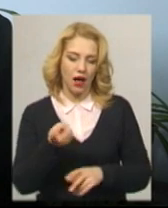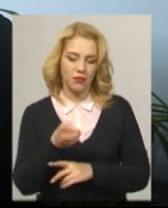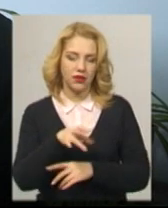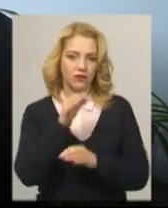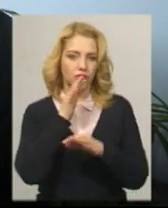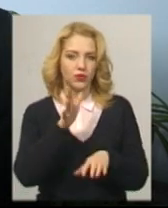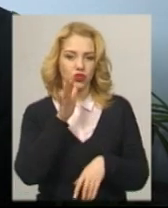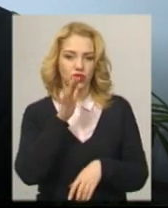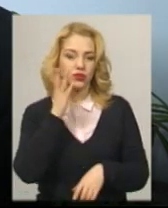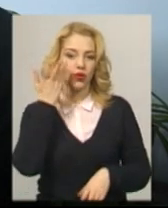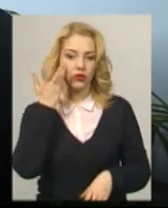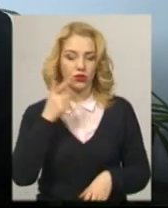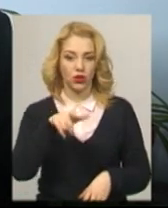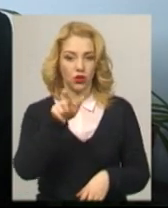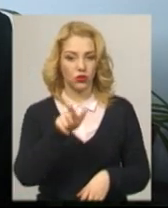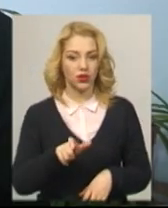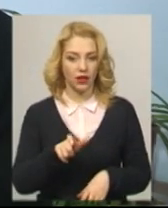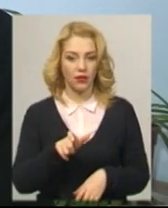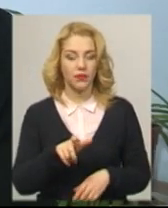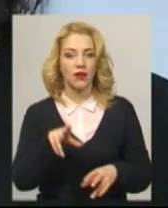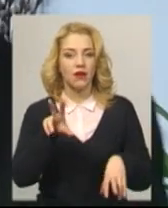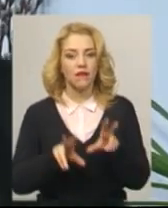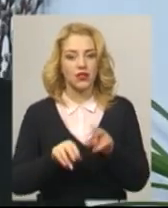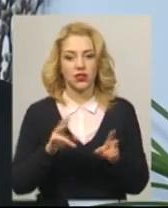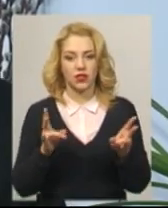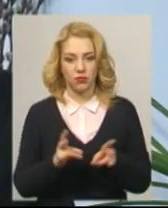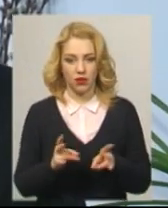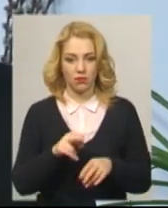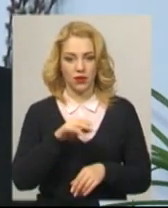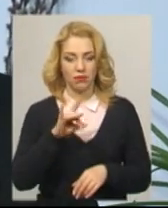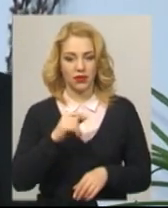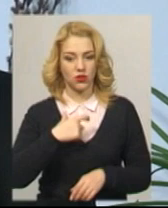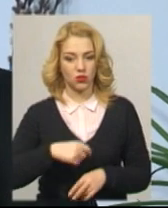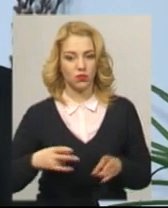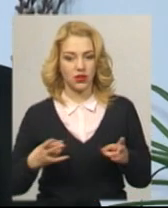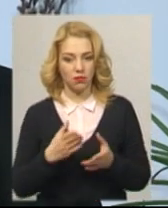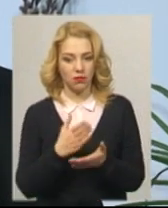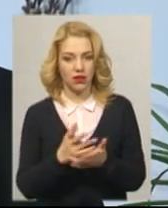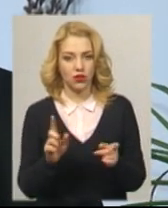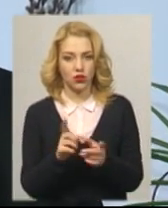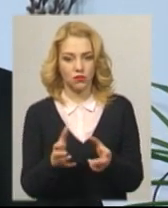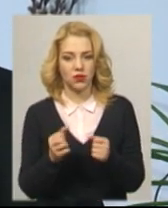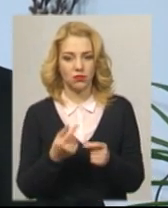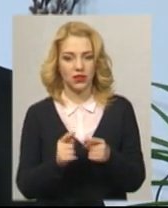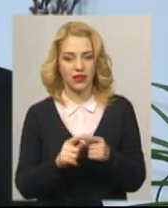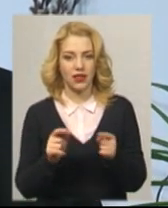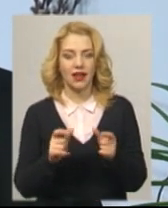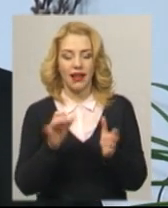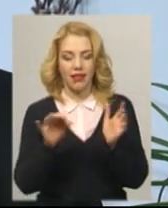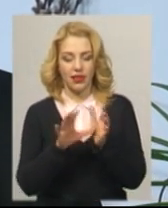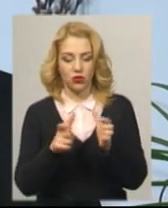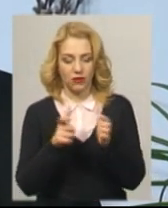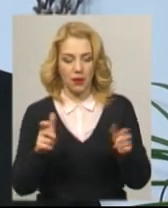час, коли людина вважає за потрібним. При собі треба мати, щоб отримати цей квиток, паспорт,